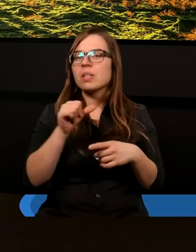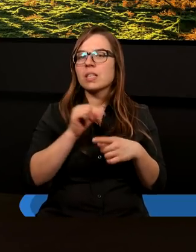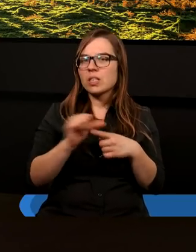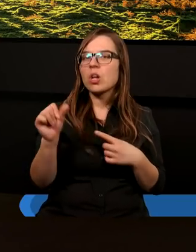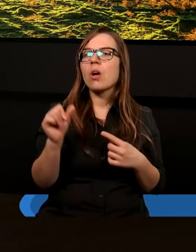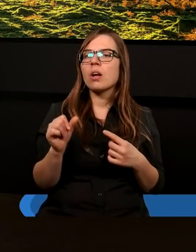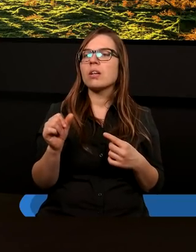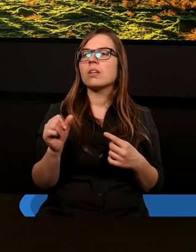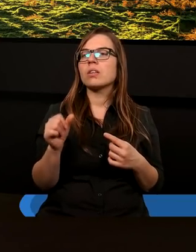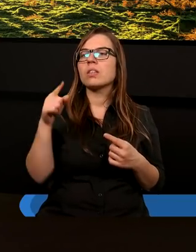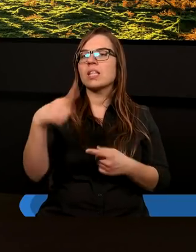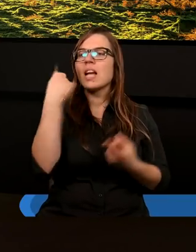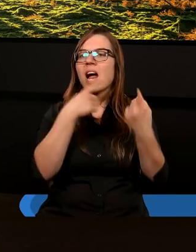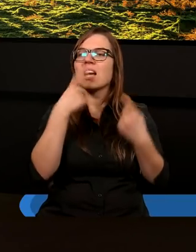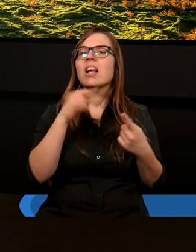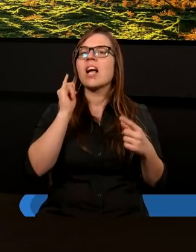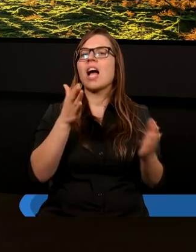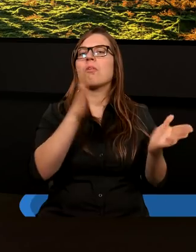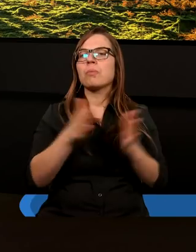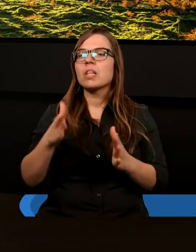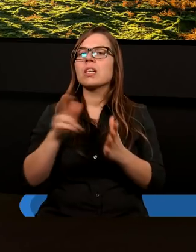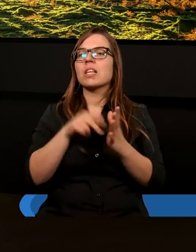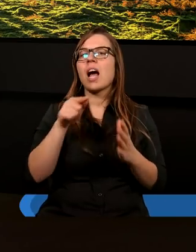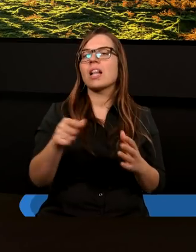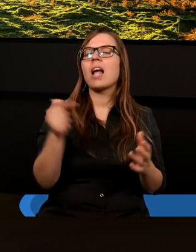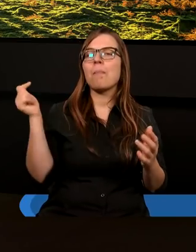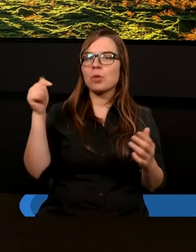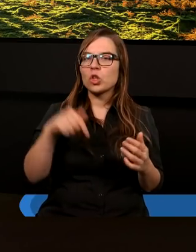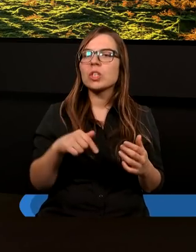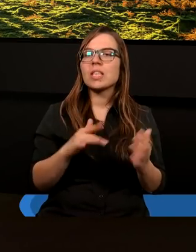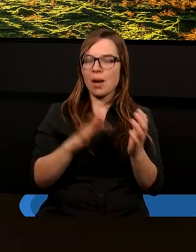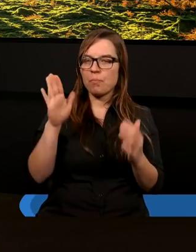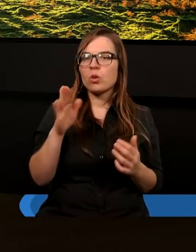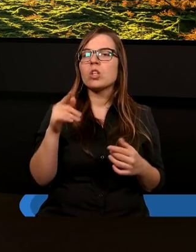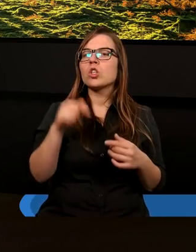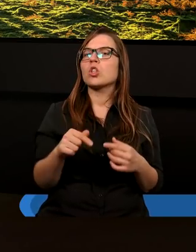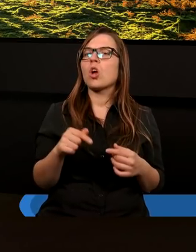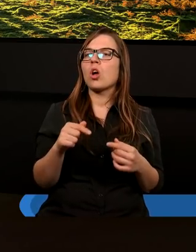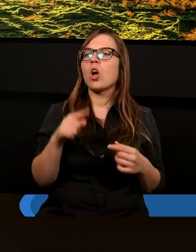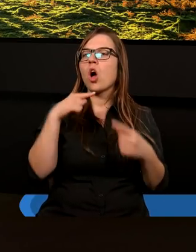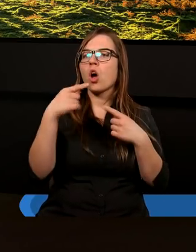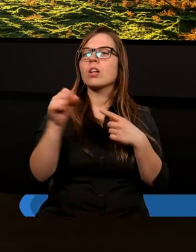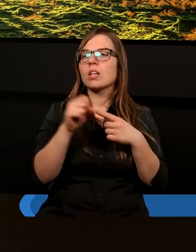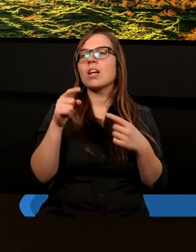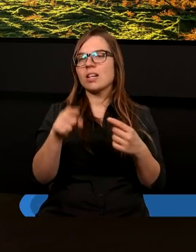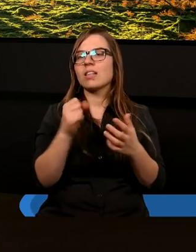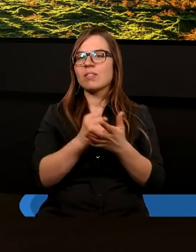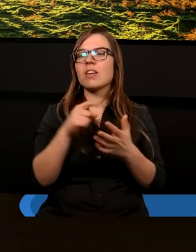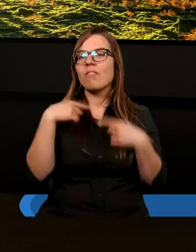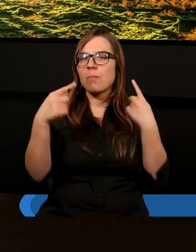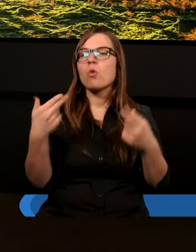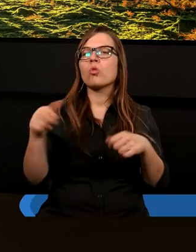Jezusa. Gdybyśmy się zastanawiali, jak się przygotować na ten czas przyjścia, to odsyłam do tych myśli, które